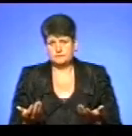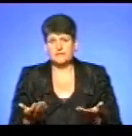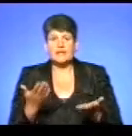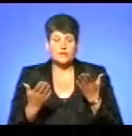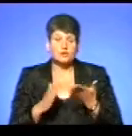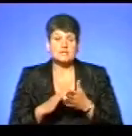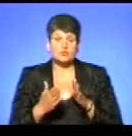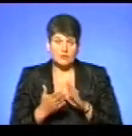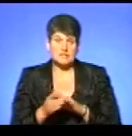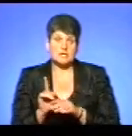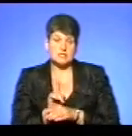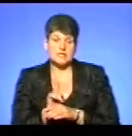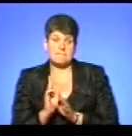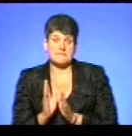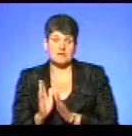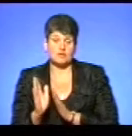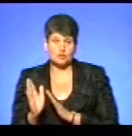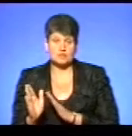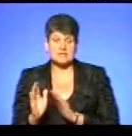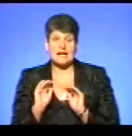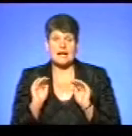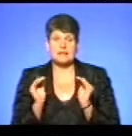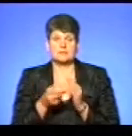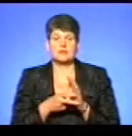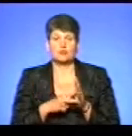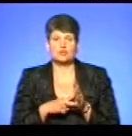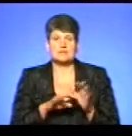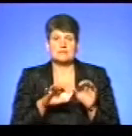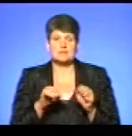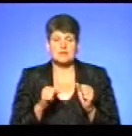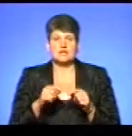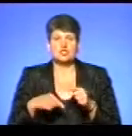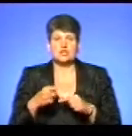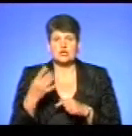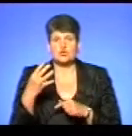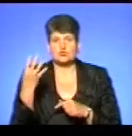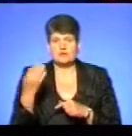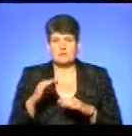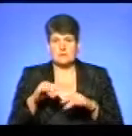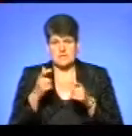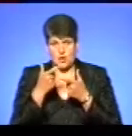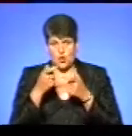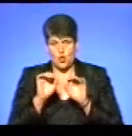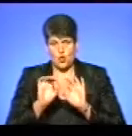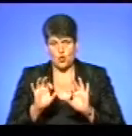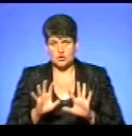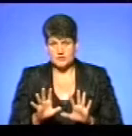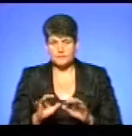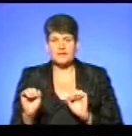ситуацію стабілізують, карантин планують зняти через 40 днів після його оголошення. Керівник